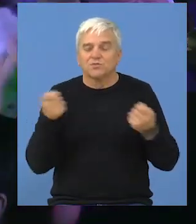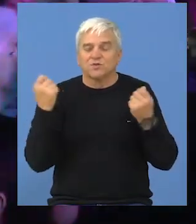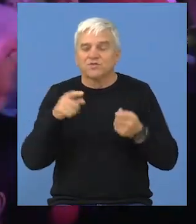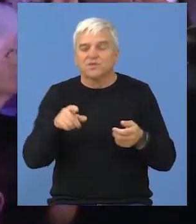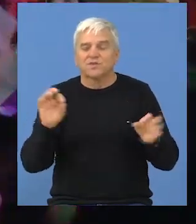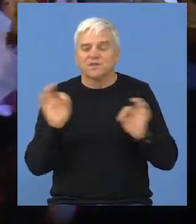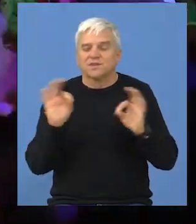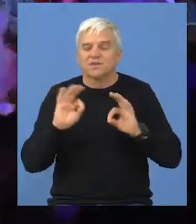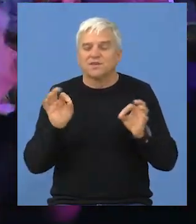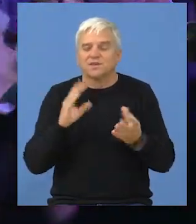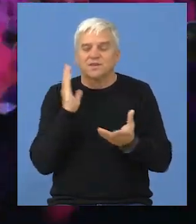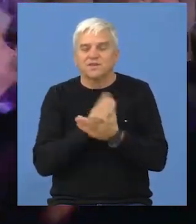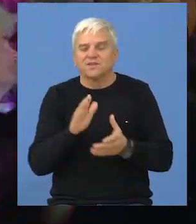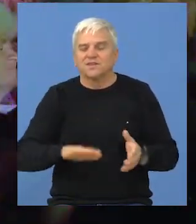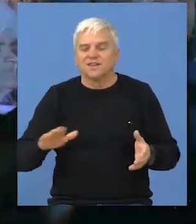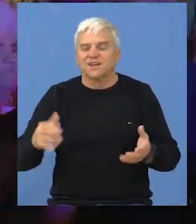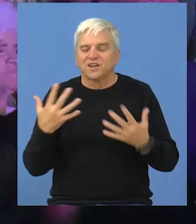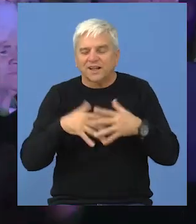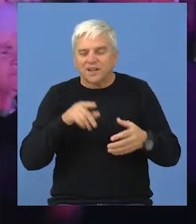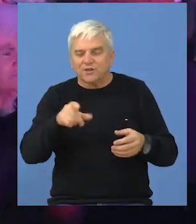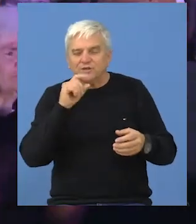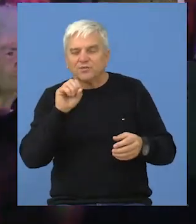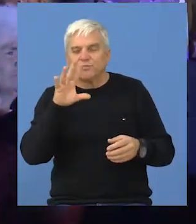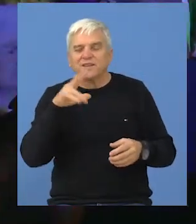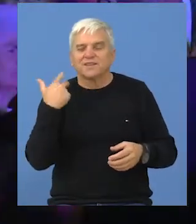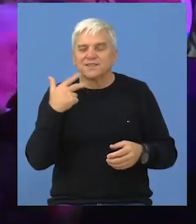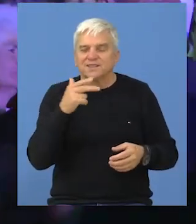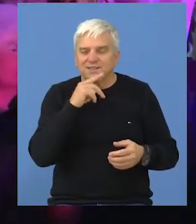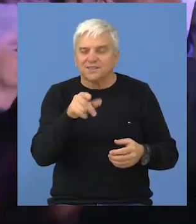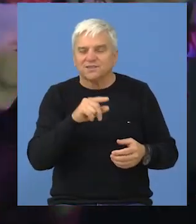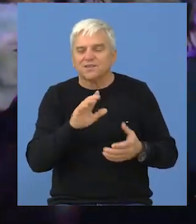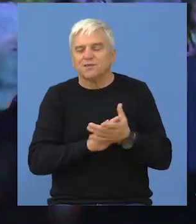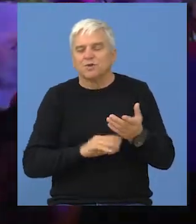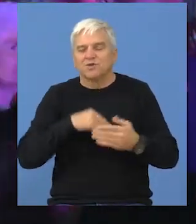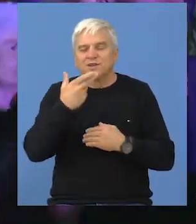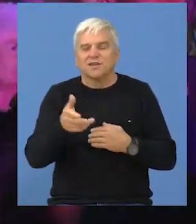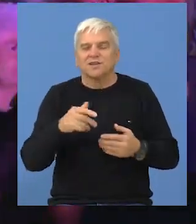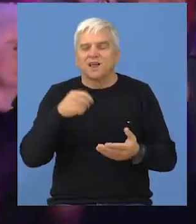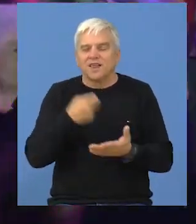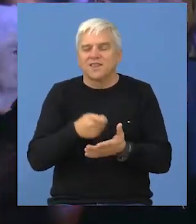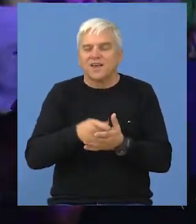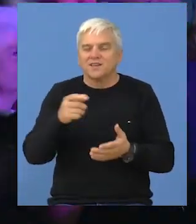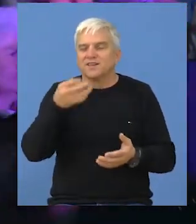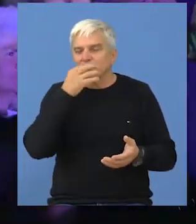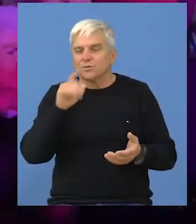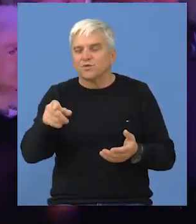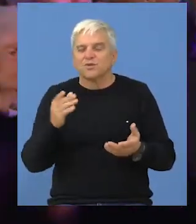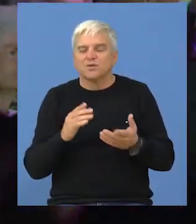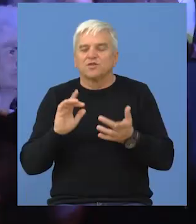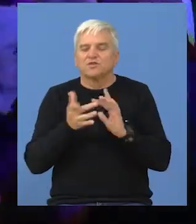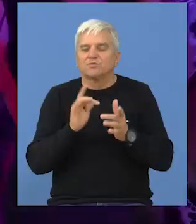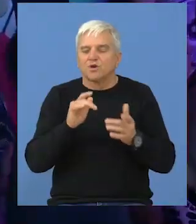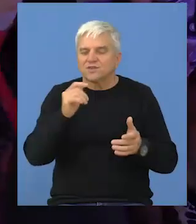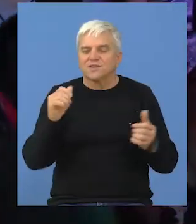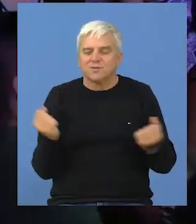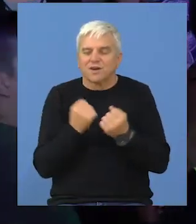manifestacije uprileđene će biti dečije radionice od 15.30, potom sledi dodala nagrada za najbolje u